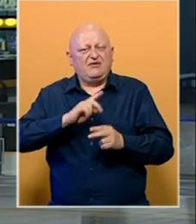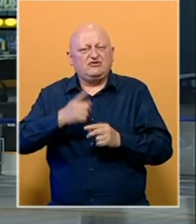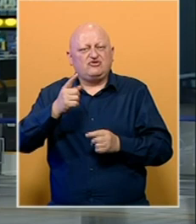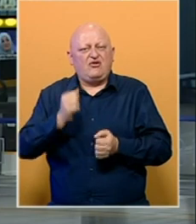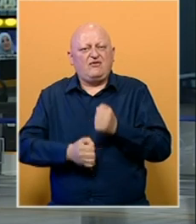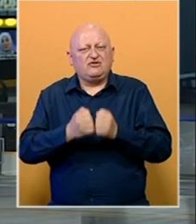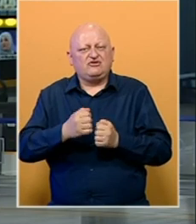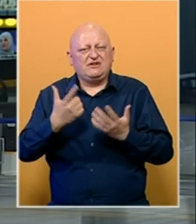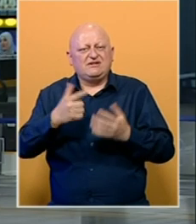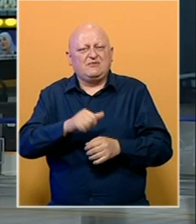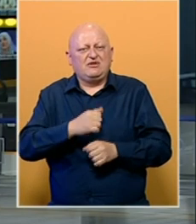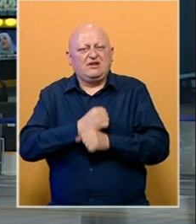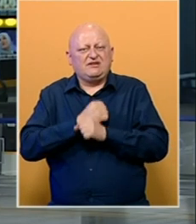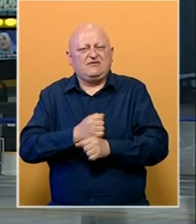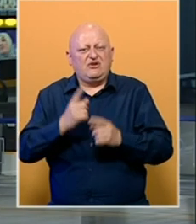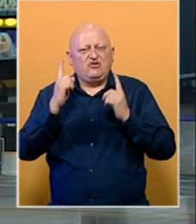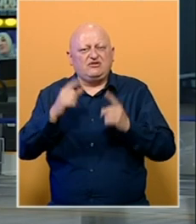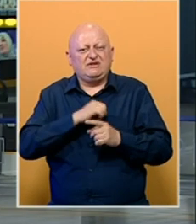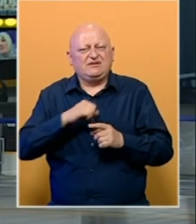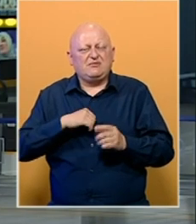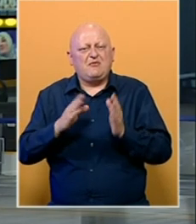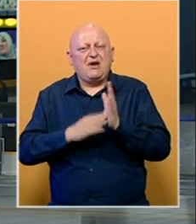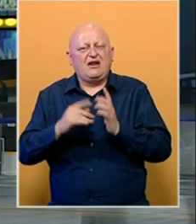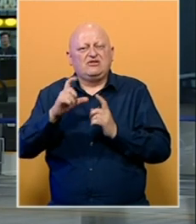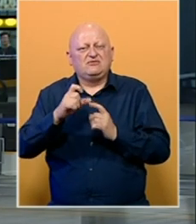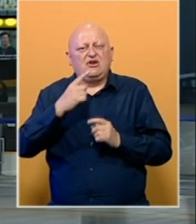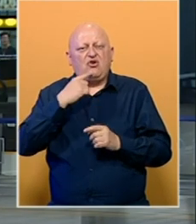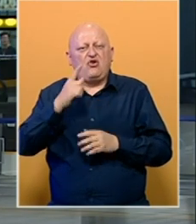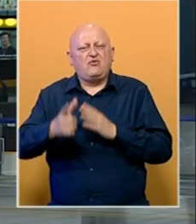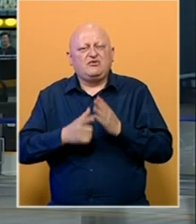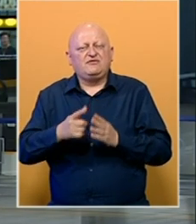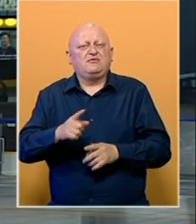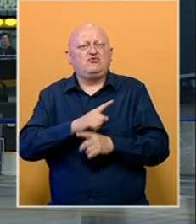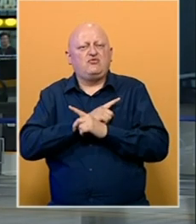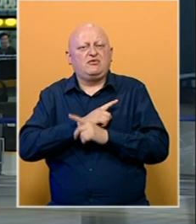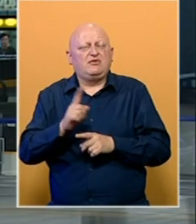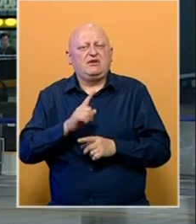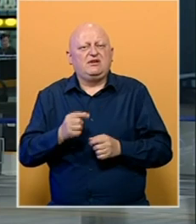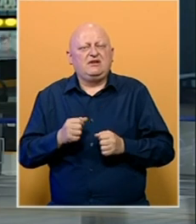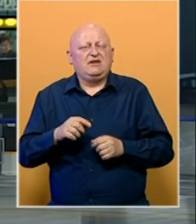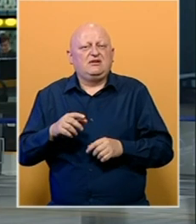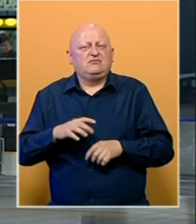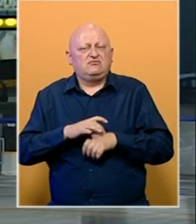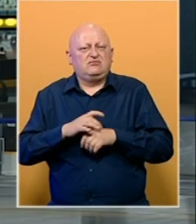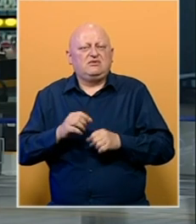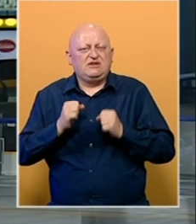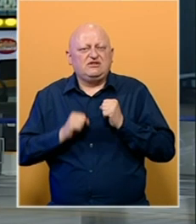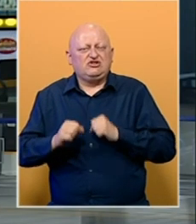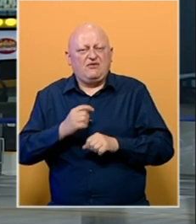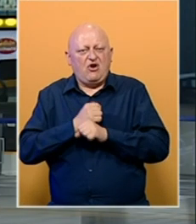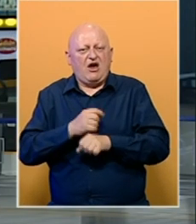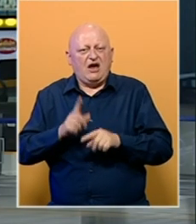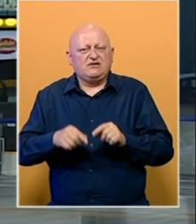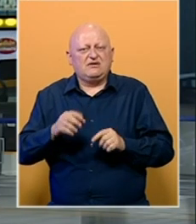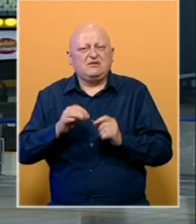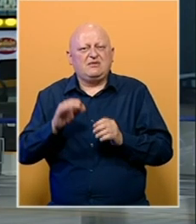Pravosnažno za ovaj zločin na sedam godina zatvora osluđen je samo Marko Samarđija, koji je umeđu vremenu preminuo i nije izdržavao kaznu. Iz